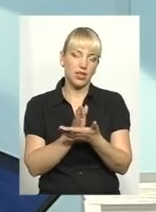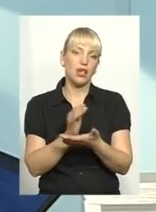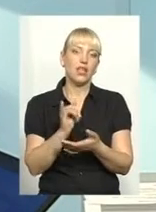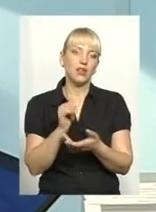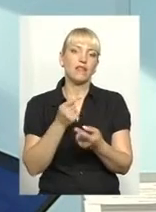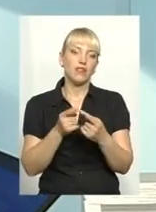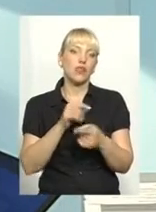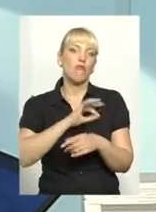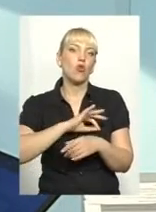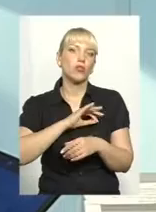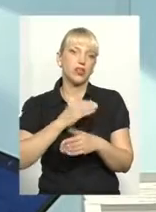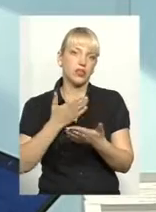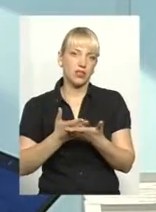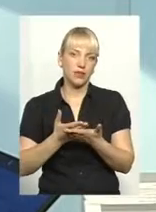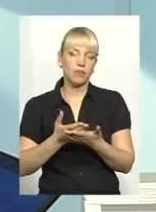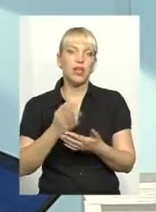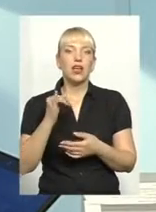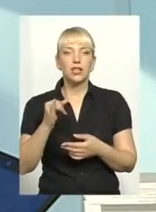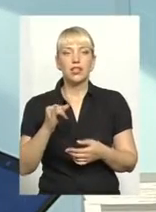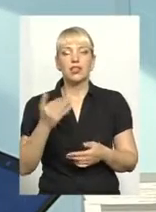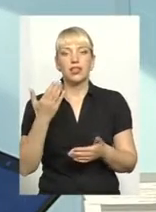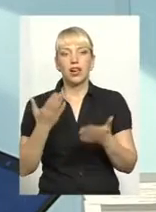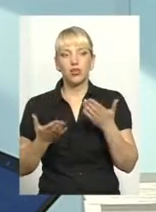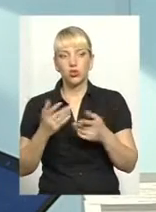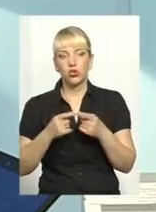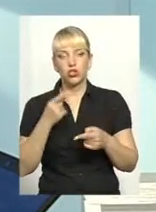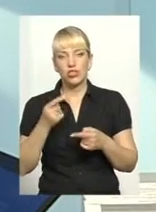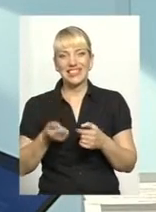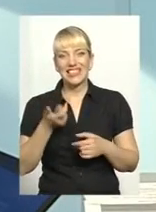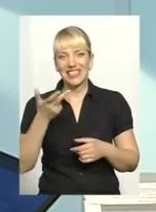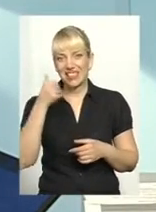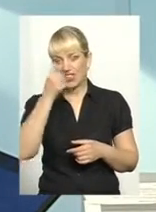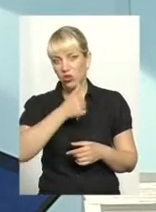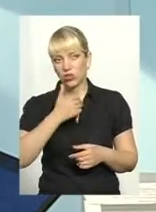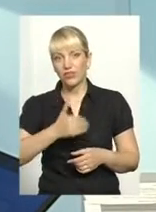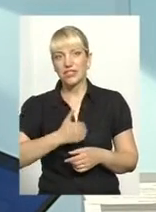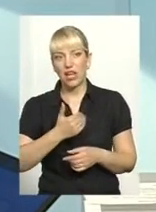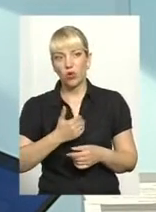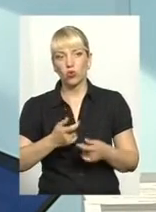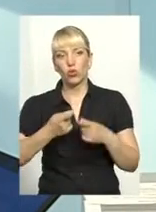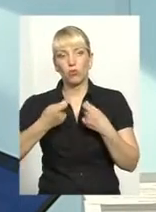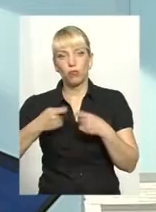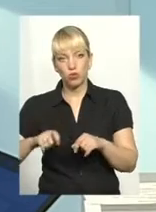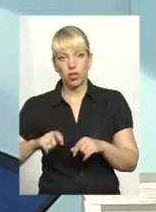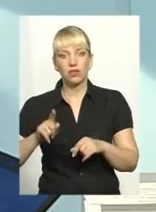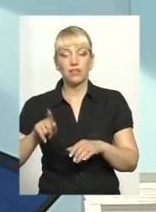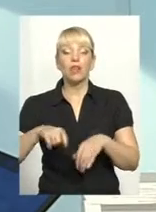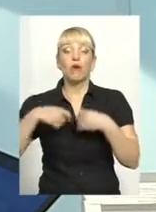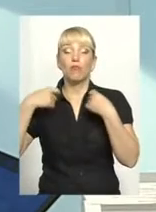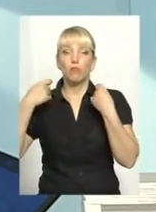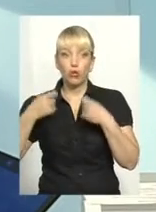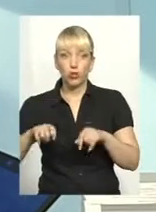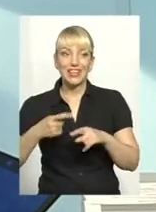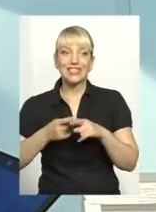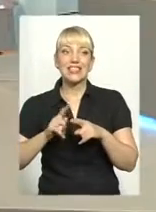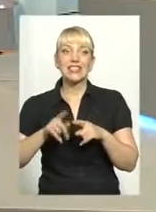він ним володіє. І наразі, якщо він через декілька років захоче його продати, він його продасть, і це